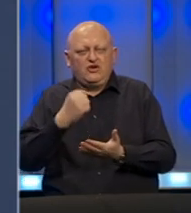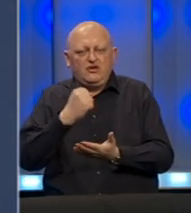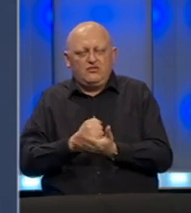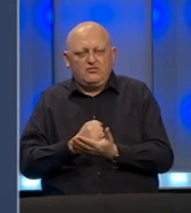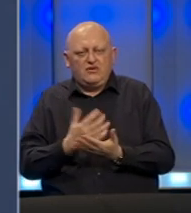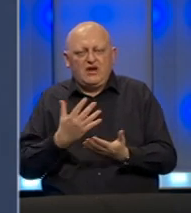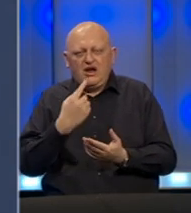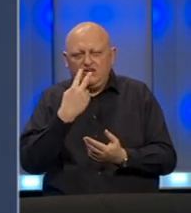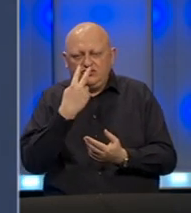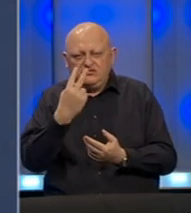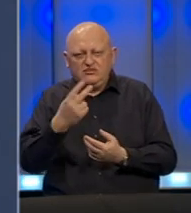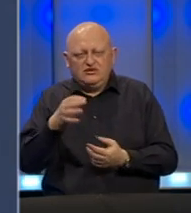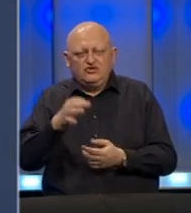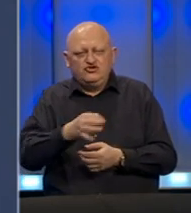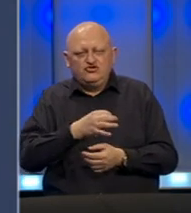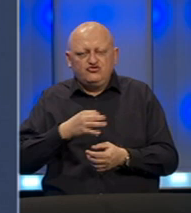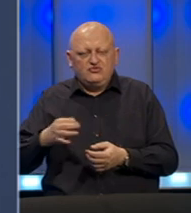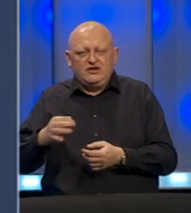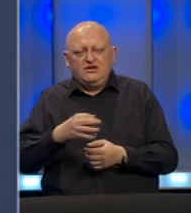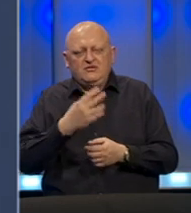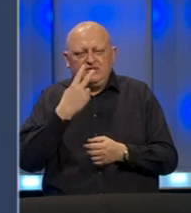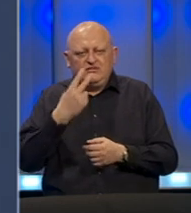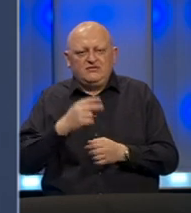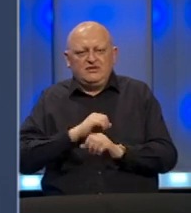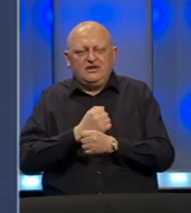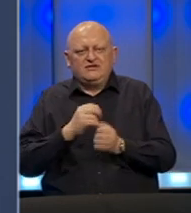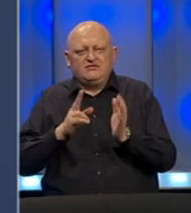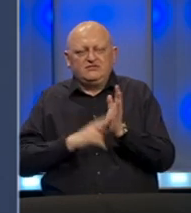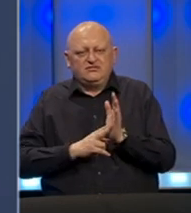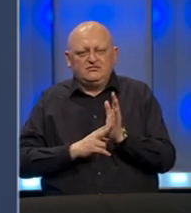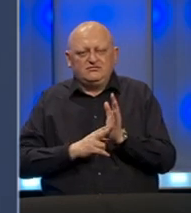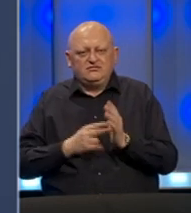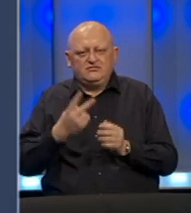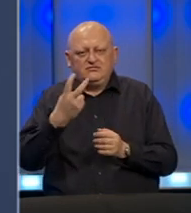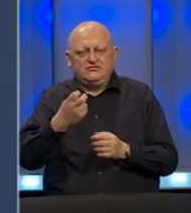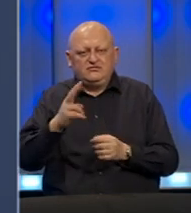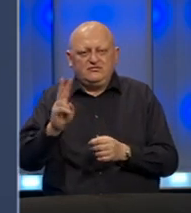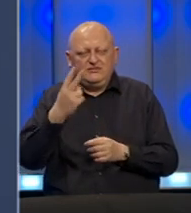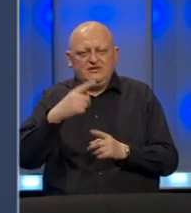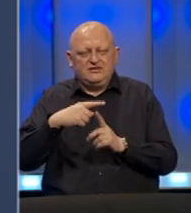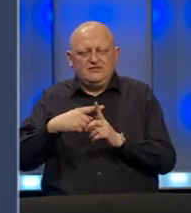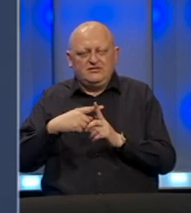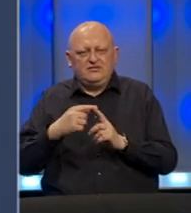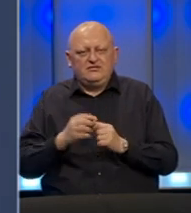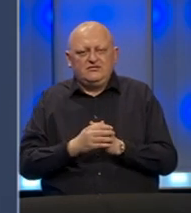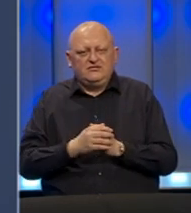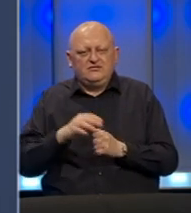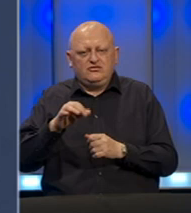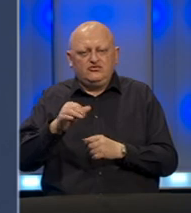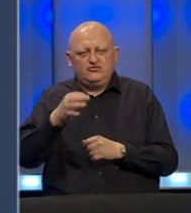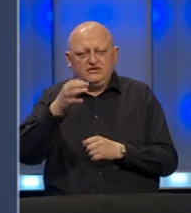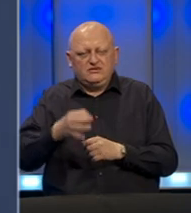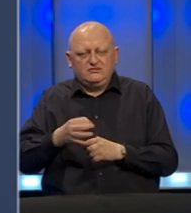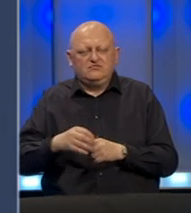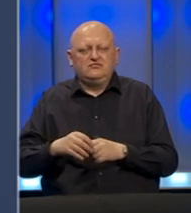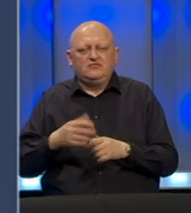Kako to izgleda po županijama? Hercegovačko-Neretvanska županija 212 pozitivnih, Tuzlanska županija